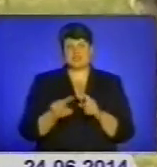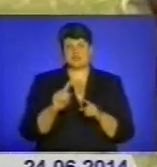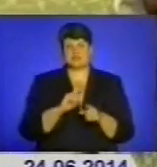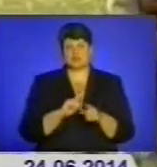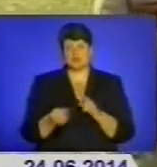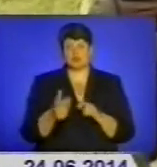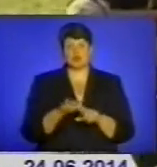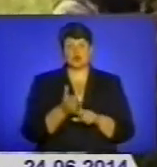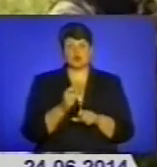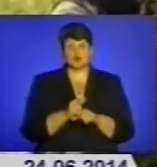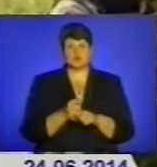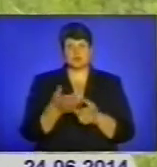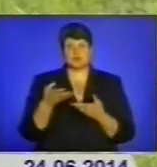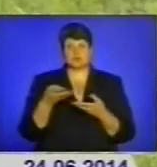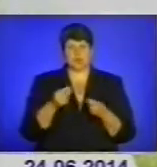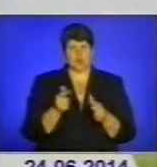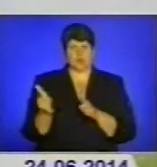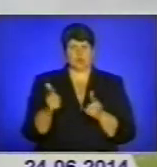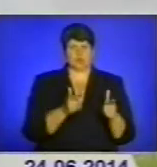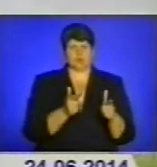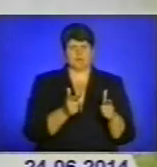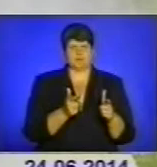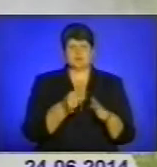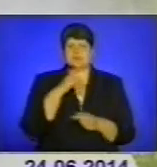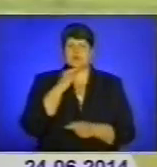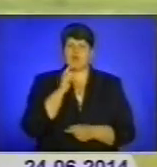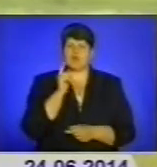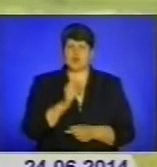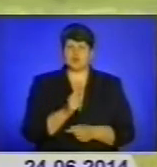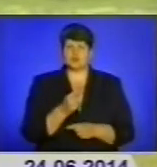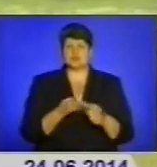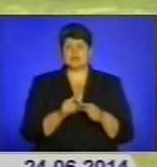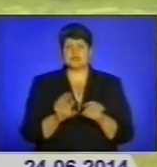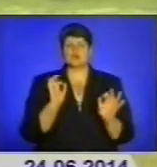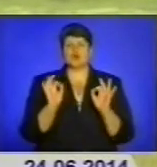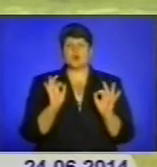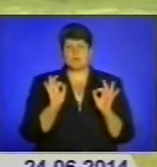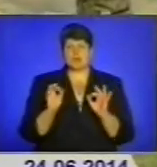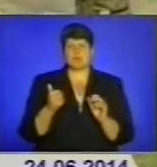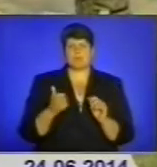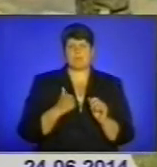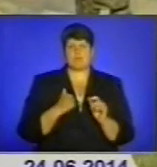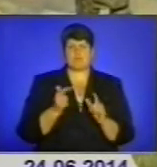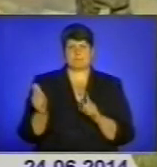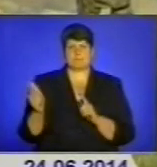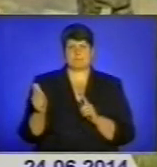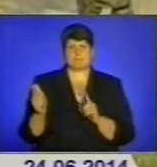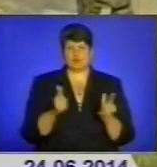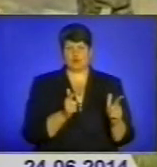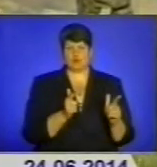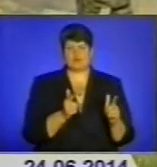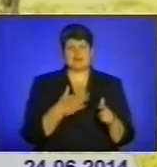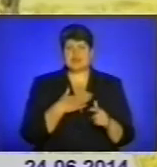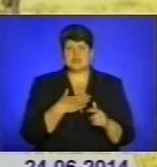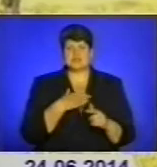напелегло для чогось готують. Зауважу, це нормальна бойова підготовка. Не наша